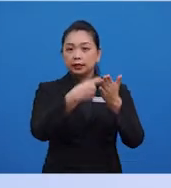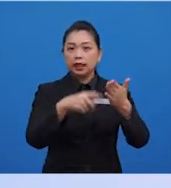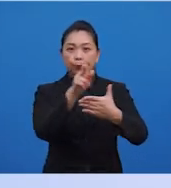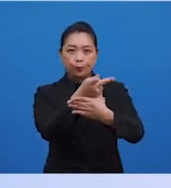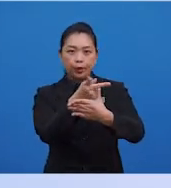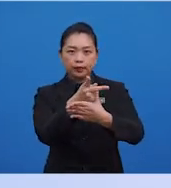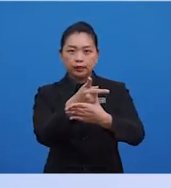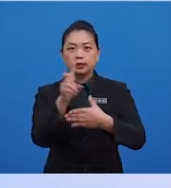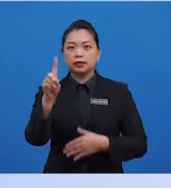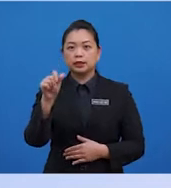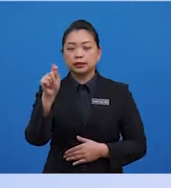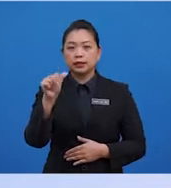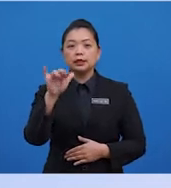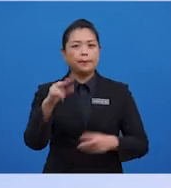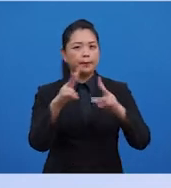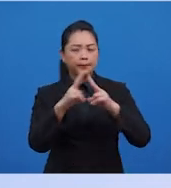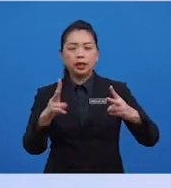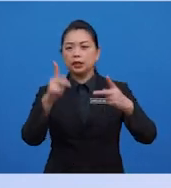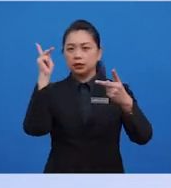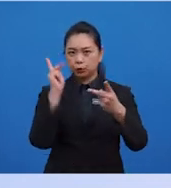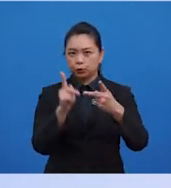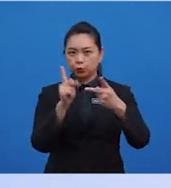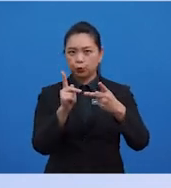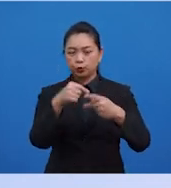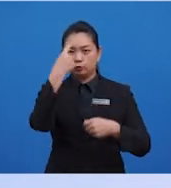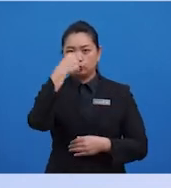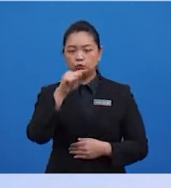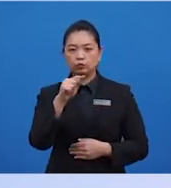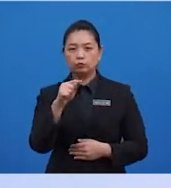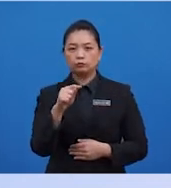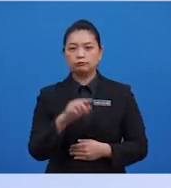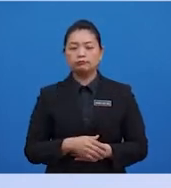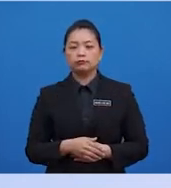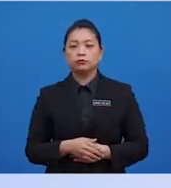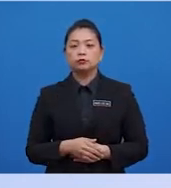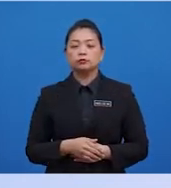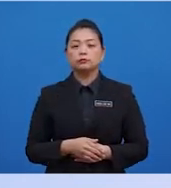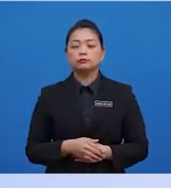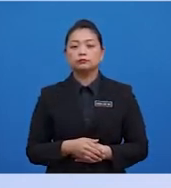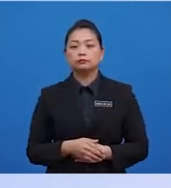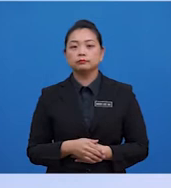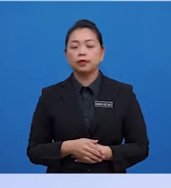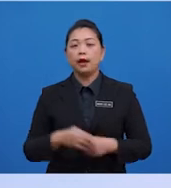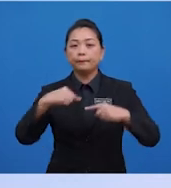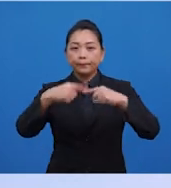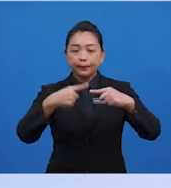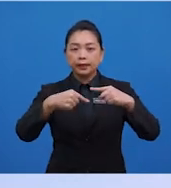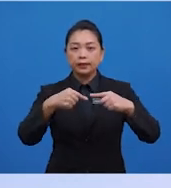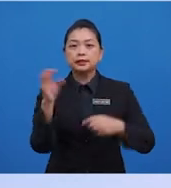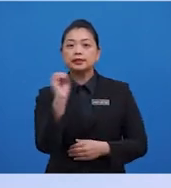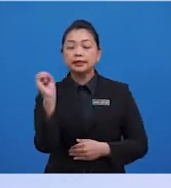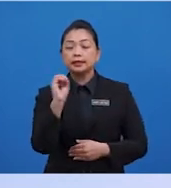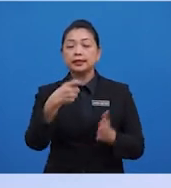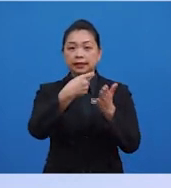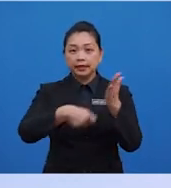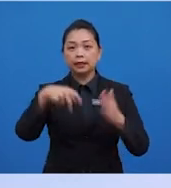purata data yang paling sesuai digunakan untuk mewakili set data apabila tidak ada